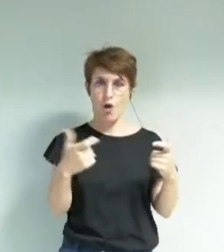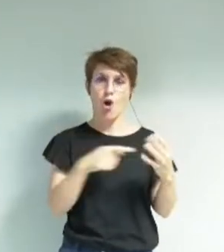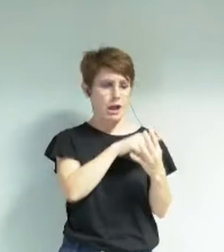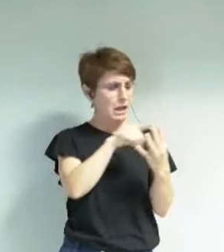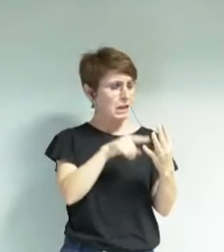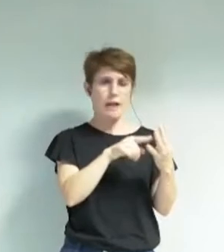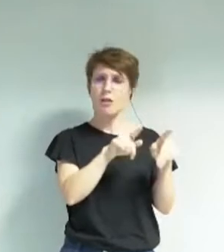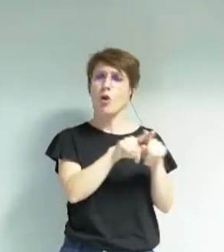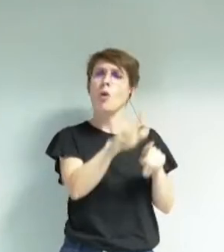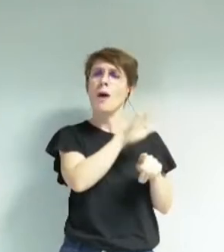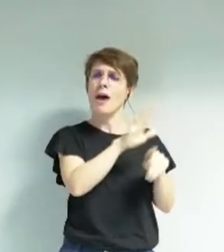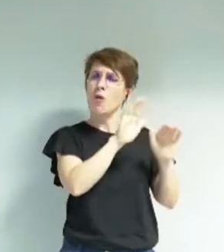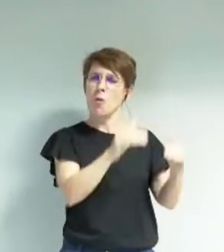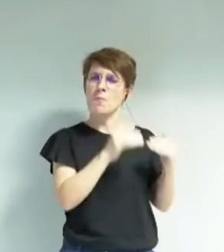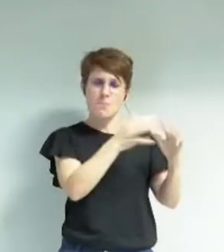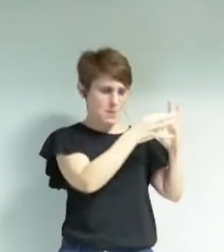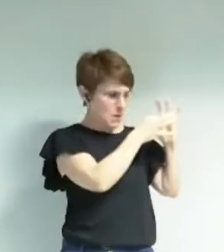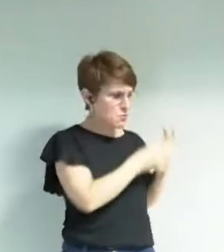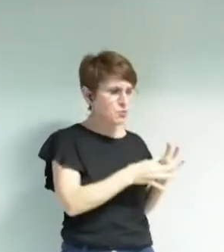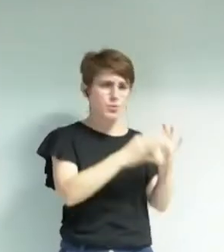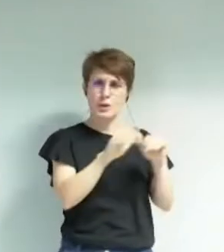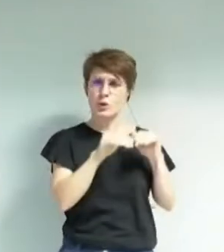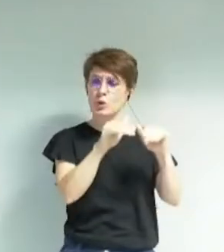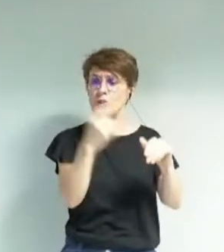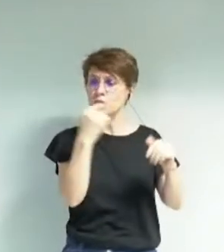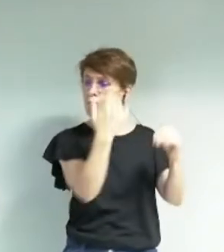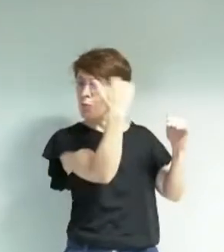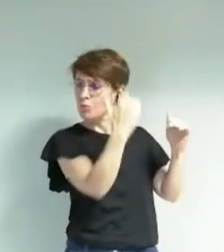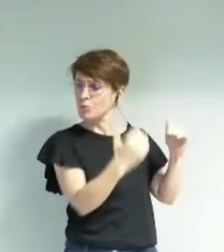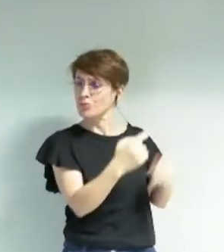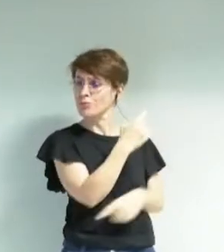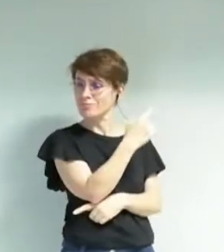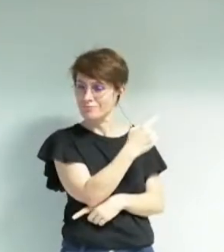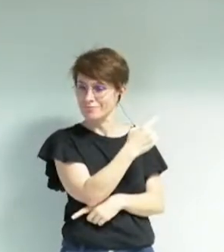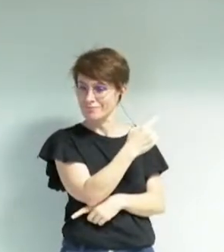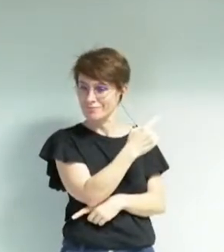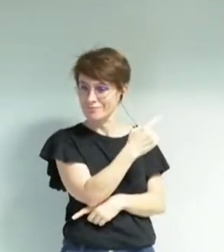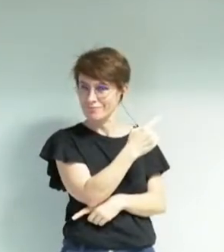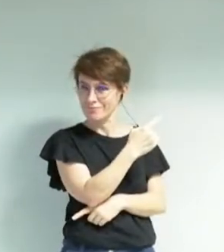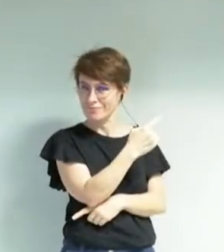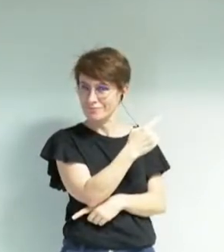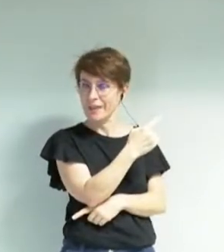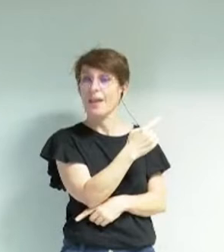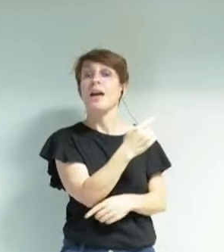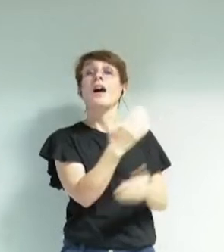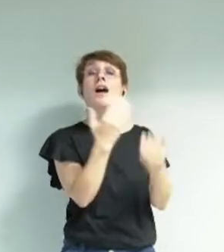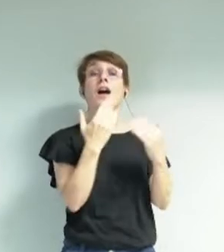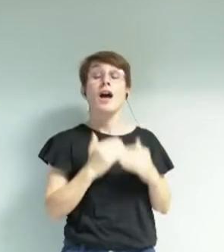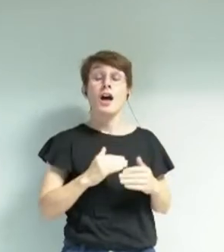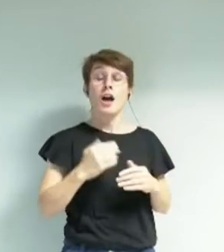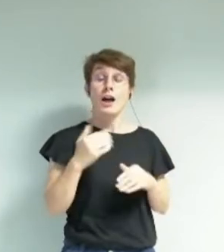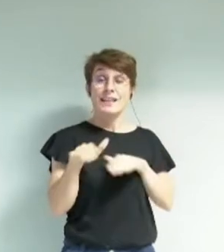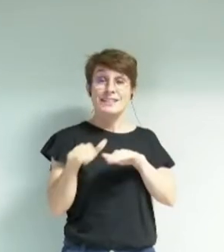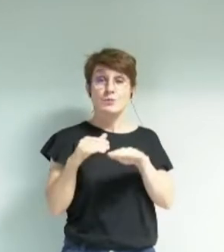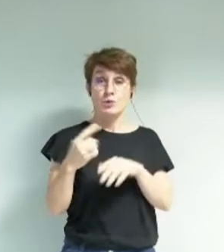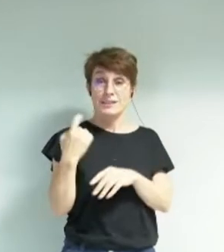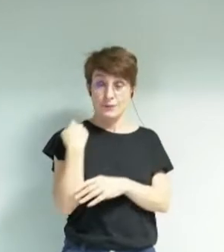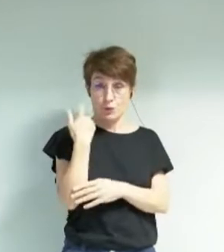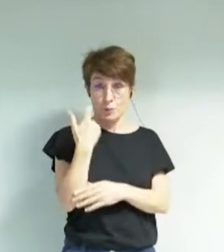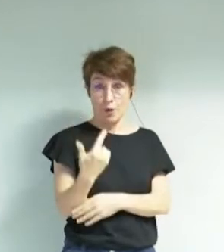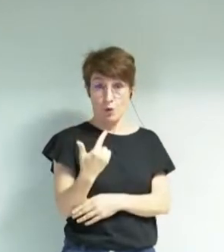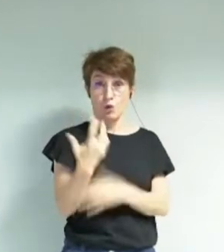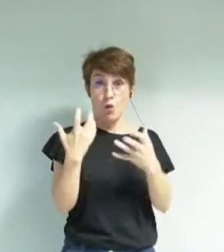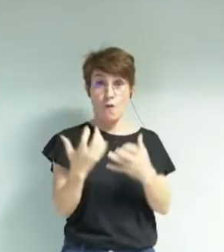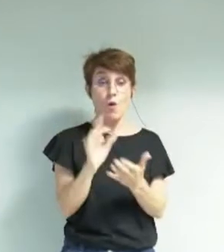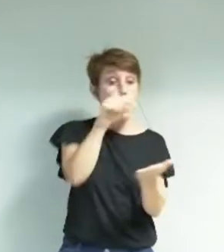dispositifs existants que vous connaissez, ce sont ceux qui sont affichés ici. Le dispositif numéro 2 entend mettre en valeur les